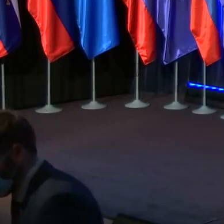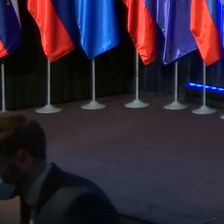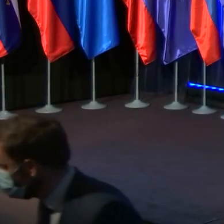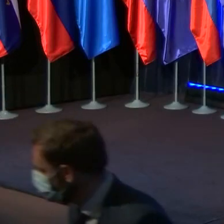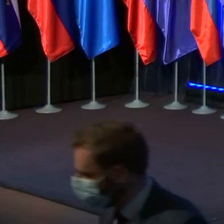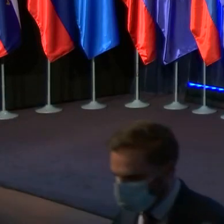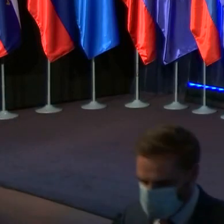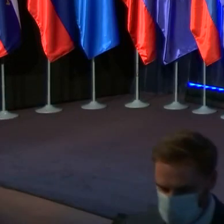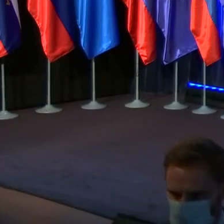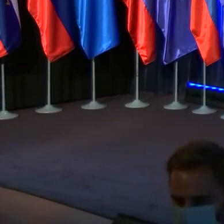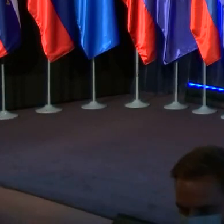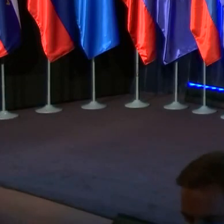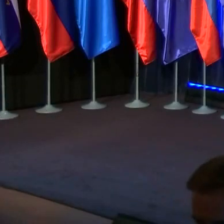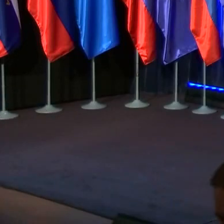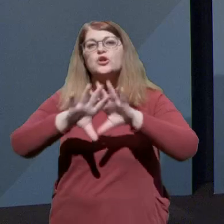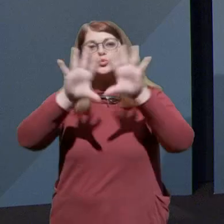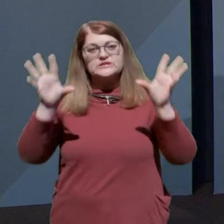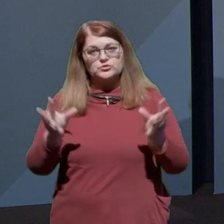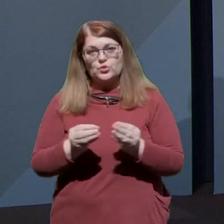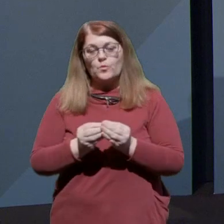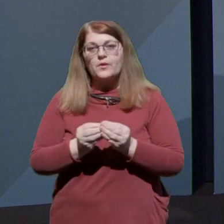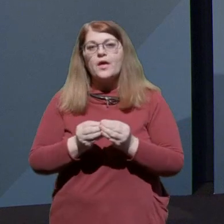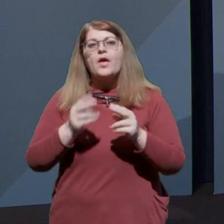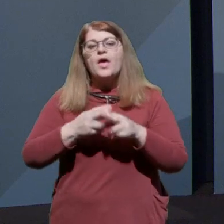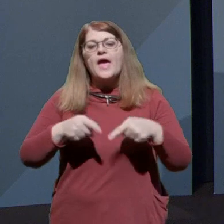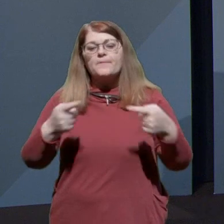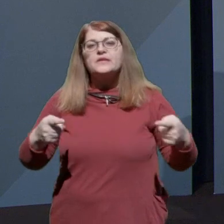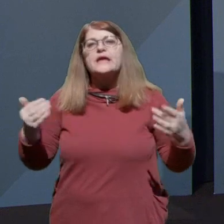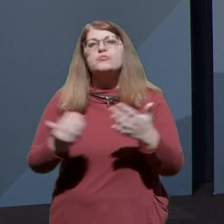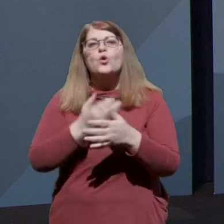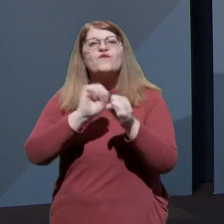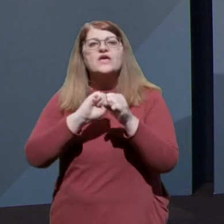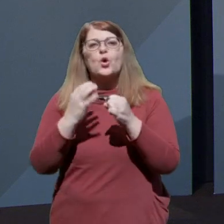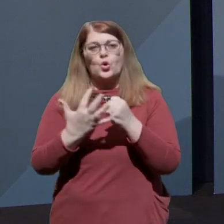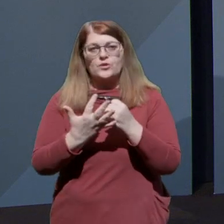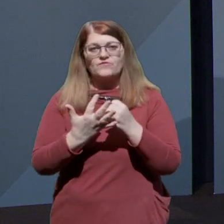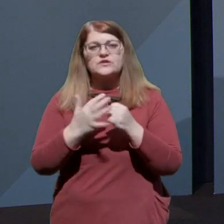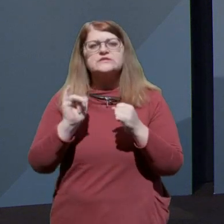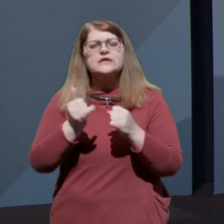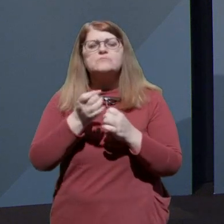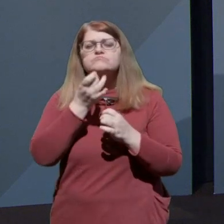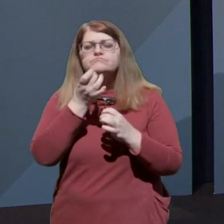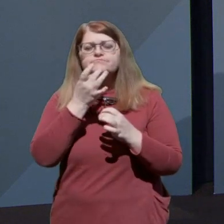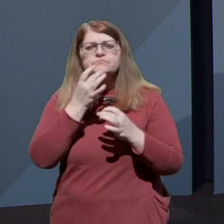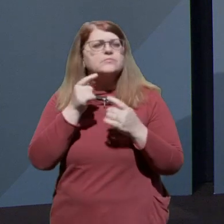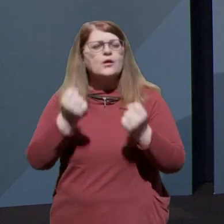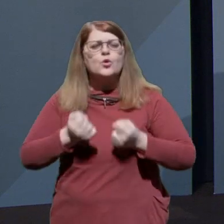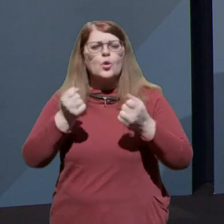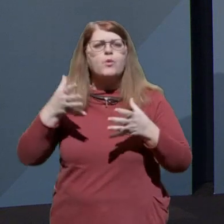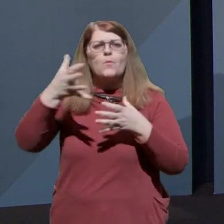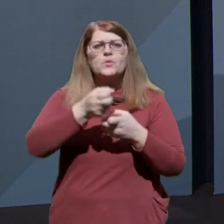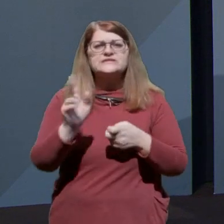Lep dobrovečer vsem skupaj. Epidemija novega koronavirusa je temeljito posegla v naša življenja.